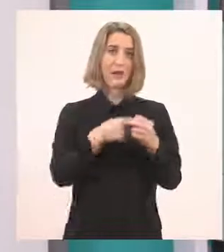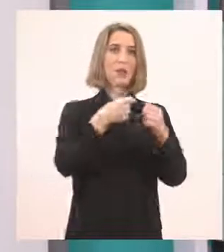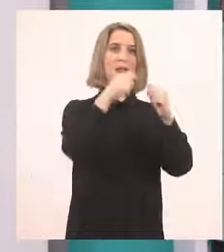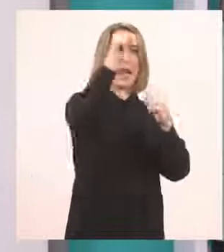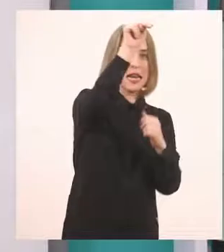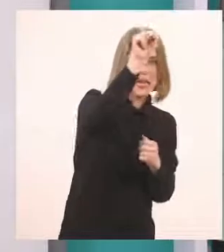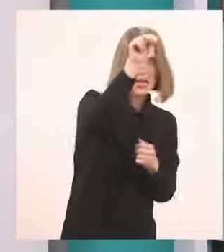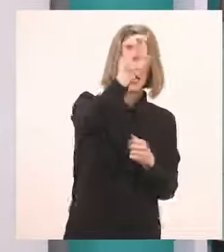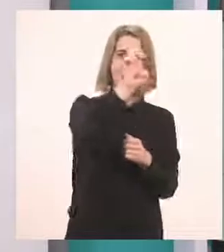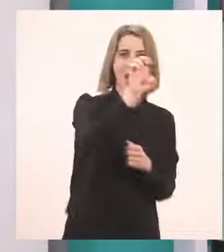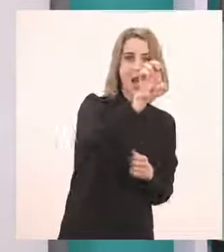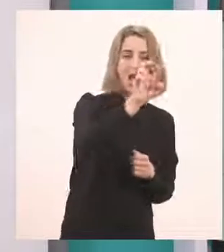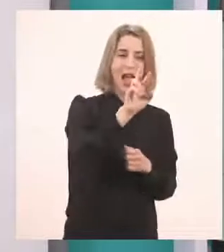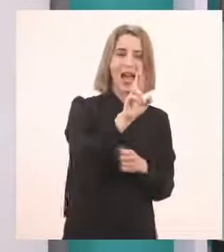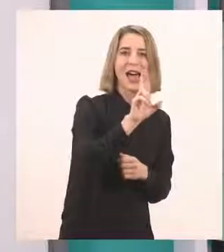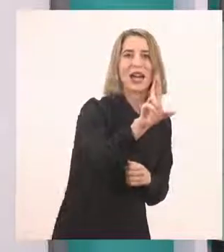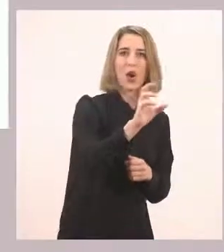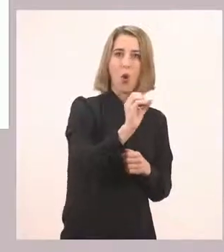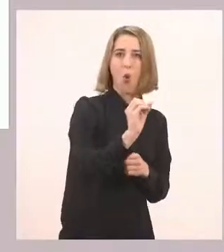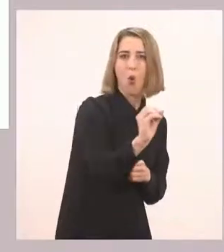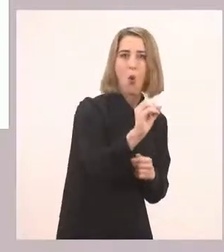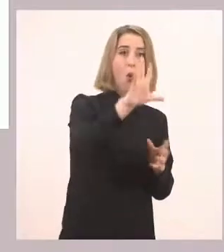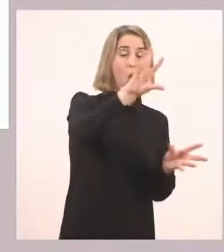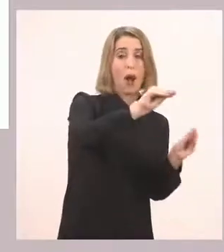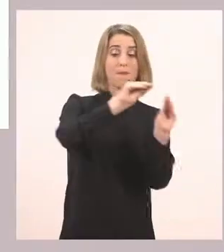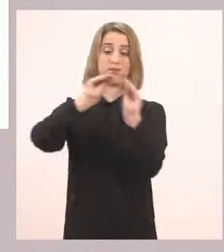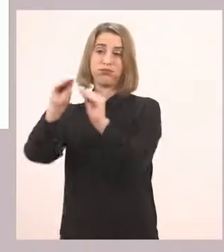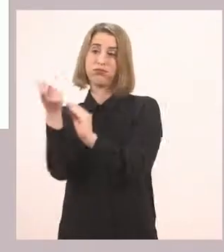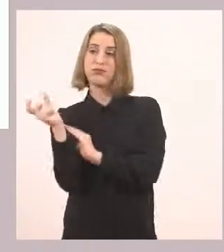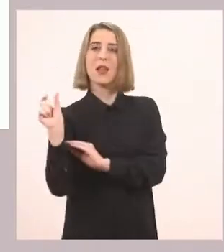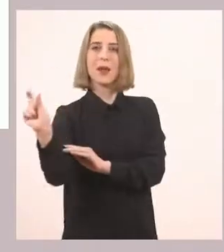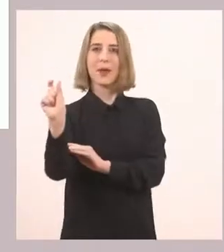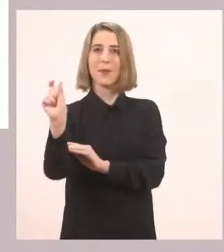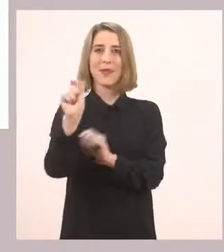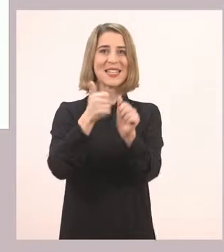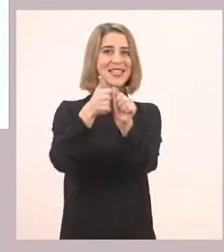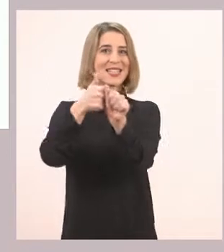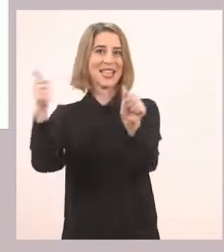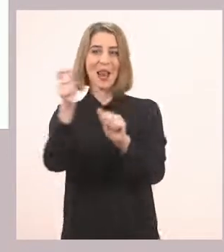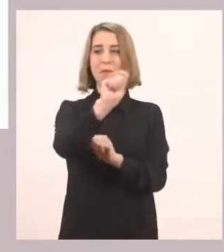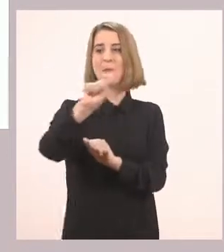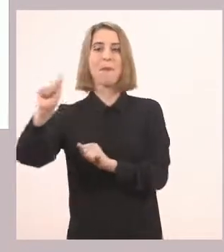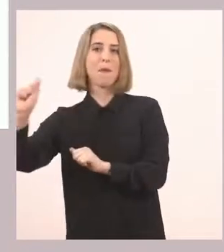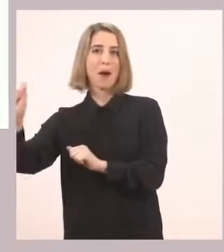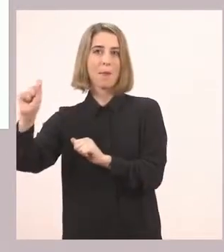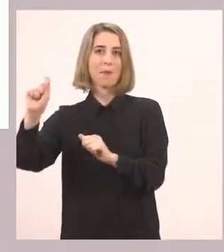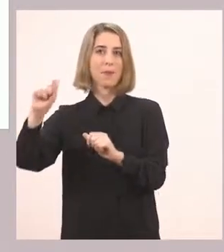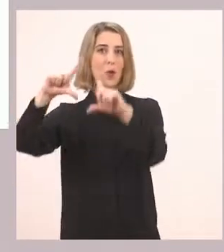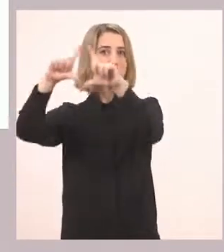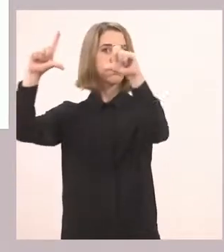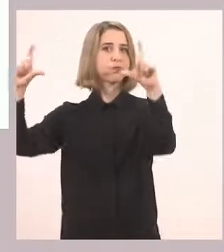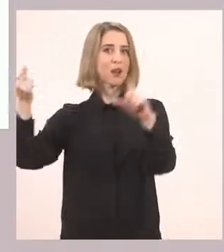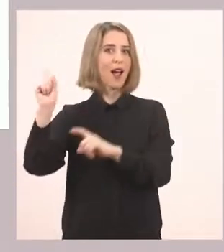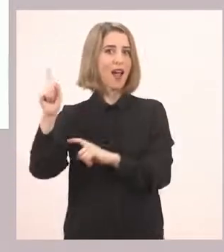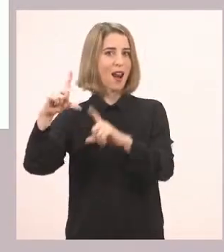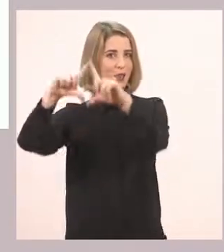σειρά, για να δούμε τι είναι αυτό που ζητάει ο παπαγάλος. Πάμε να τα γράψουμε δίπλα στο γαλάζιο συννεφάκι όπως θα έχει.